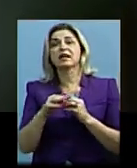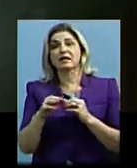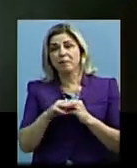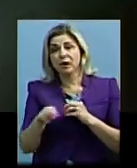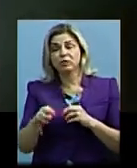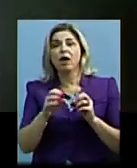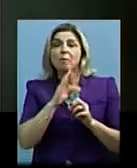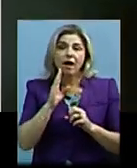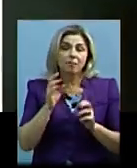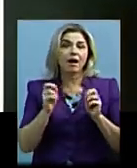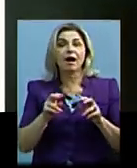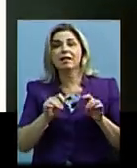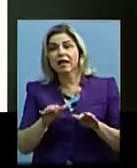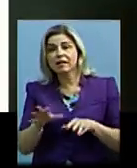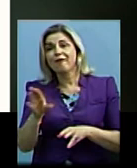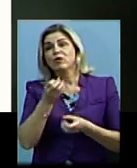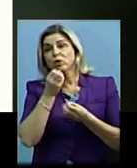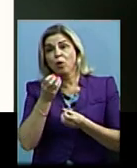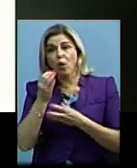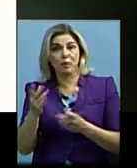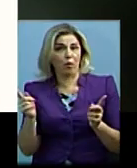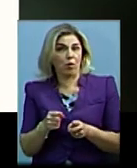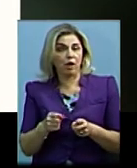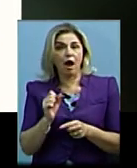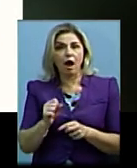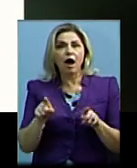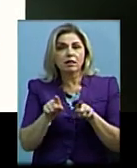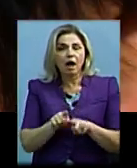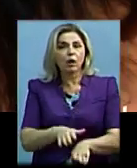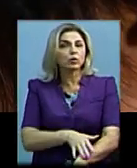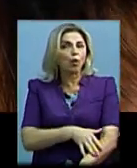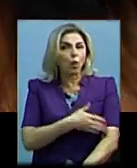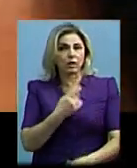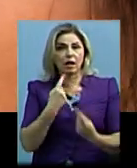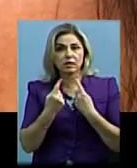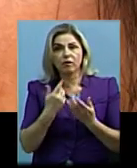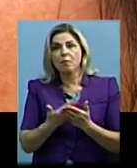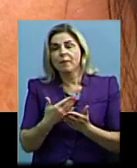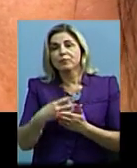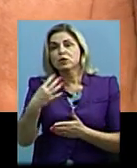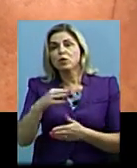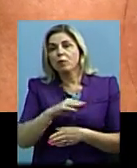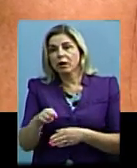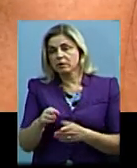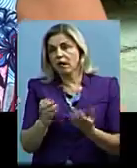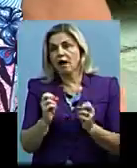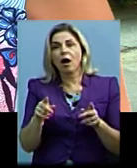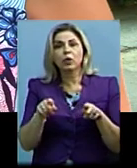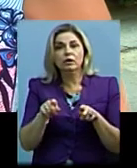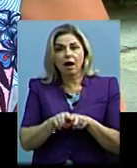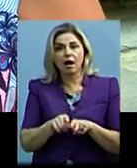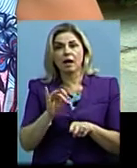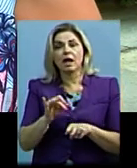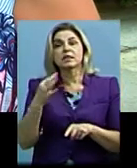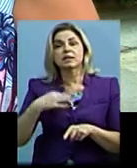справа, добре, як у тебе, все добре». А це ми настільки довго з ним розмовляли, може хвилин 40. Як-то так, і він мені навіть